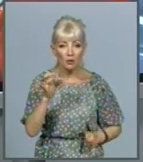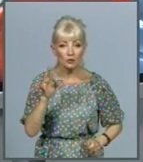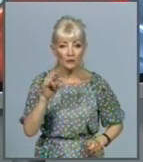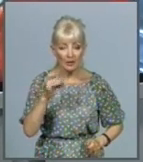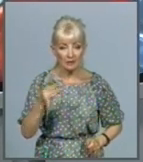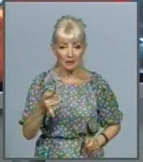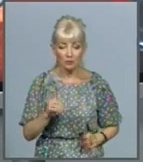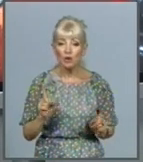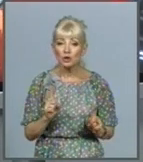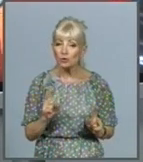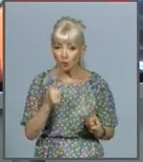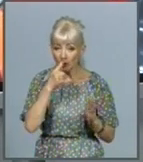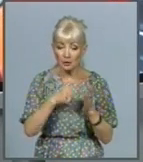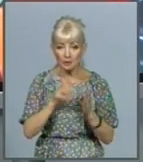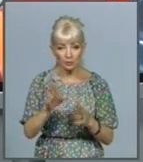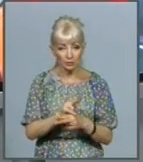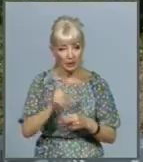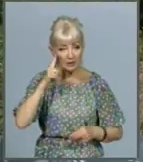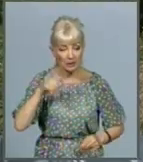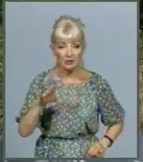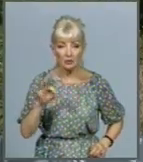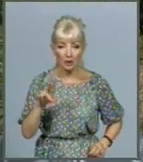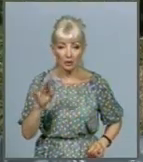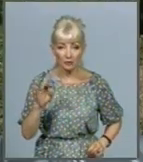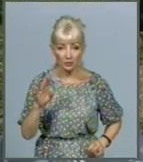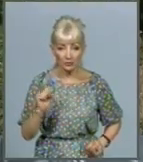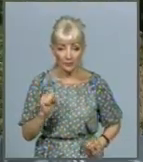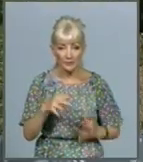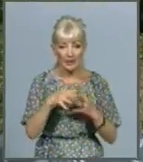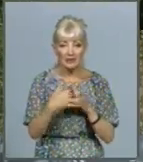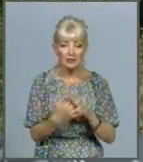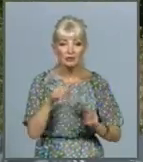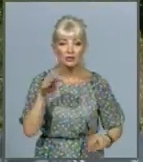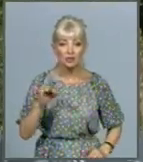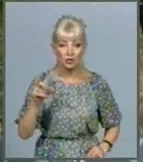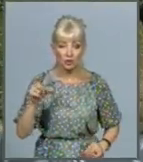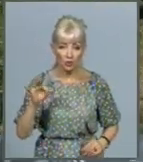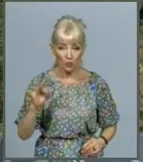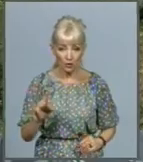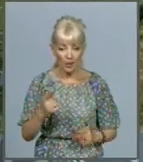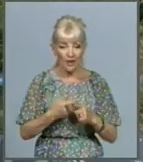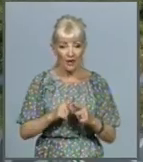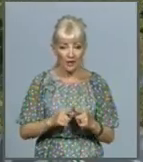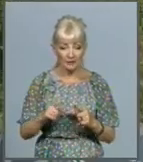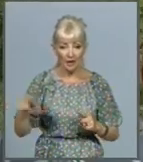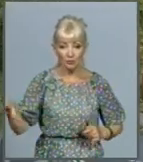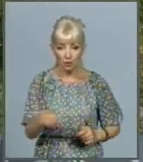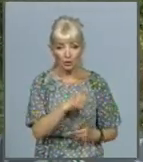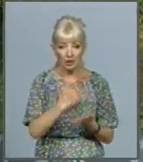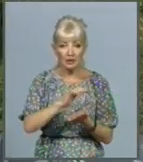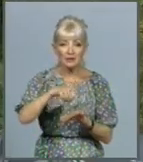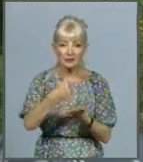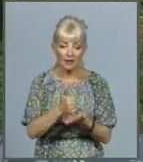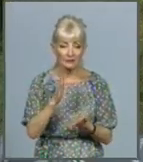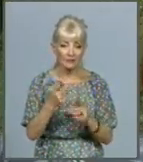реконструюватимуть, знає Марія Солов'єва. Селища Жихор. Ця дорога є головною у цьому населеному пункті. Але